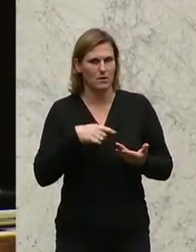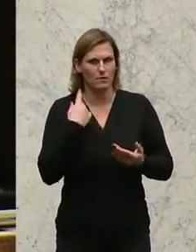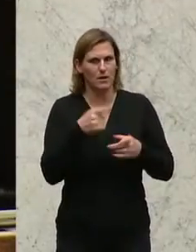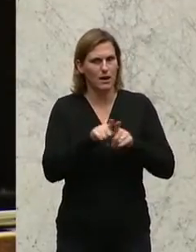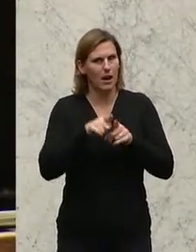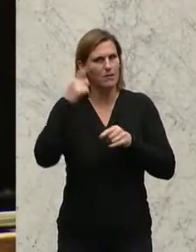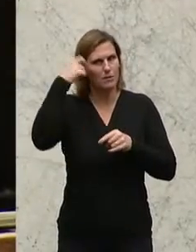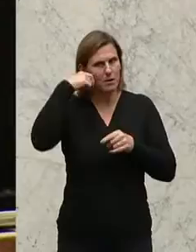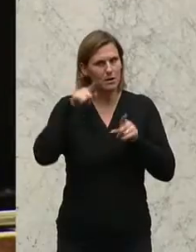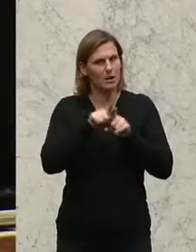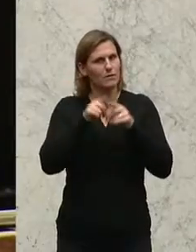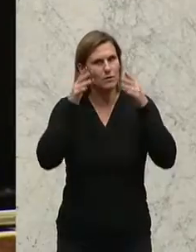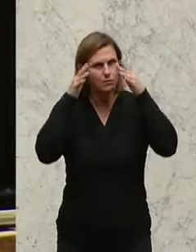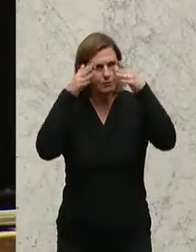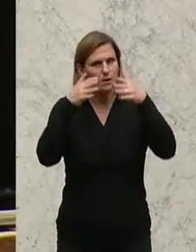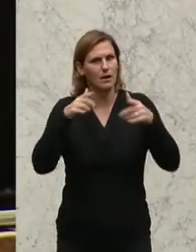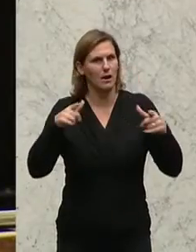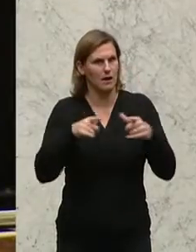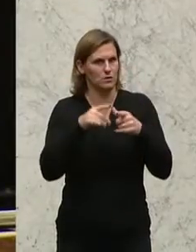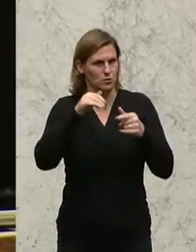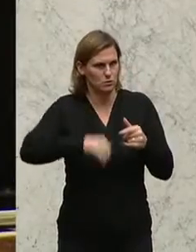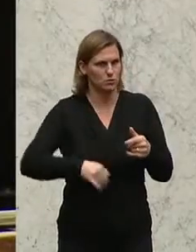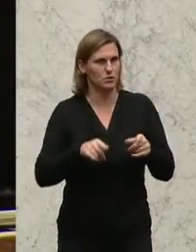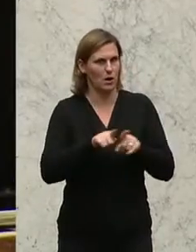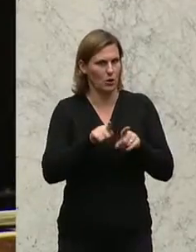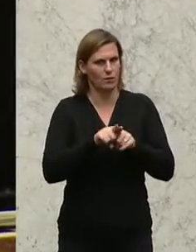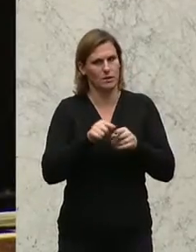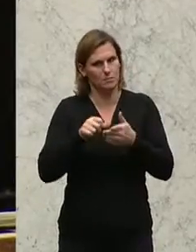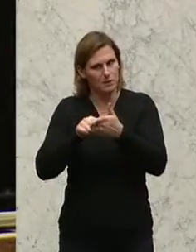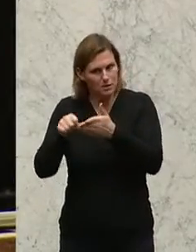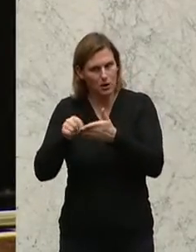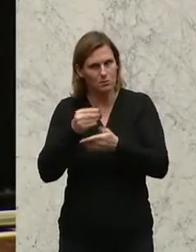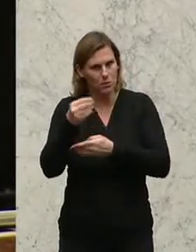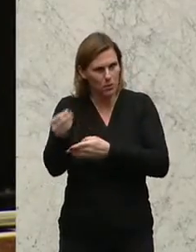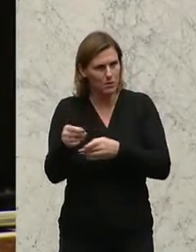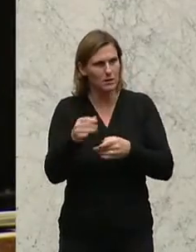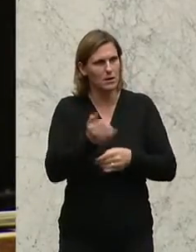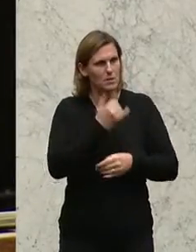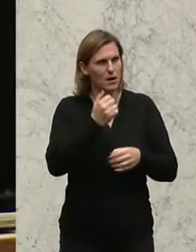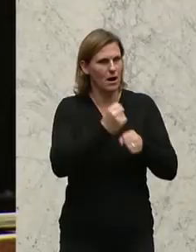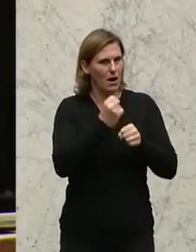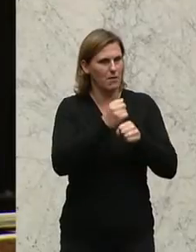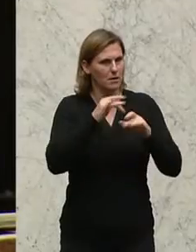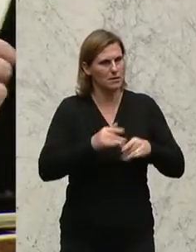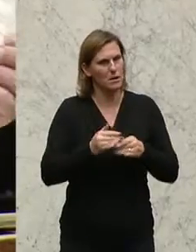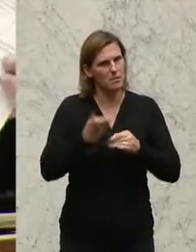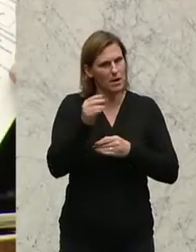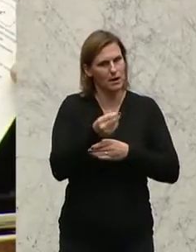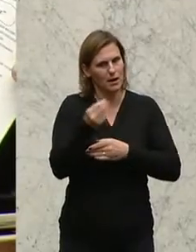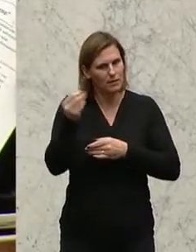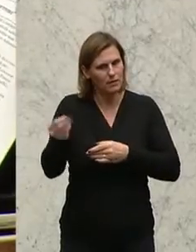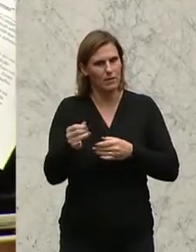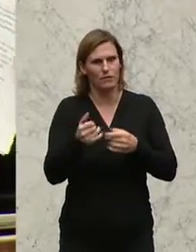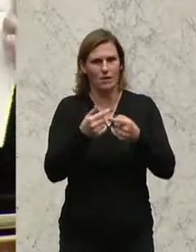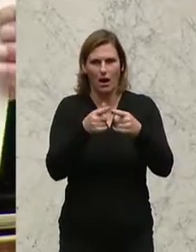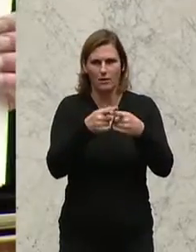der Meinung, dass Leistung sich lohnen muss. Und wir sind auch der Meinung, dass immer, wenn jemand was arbeitet, er mehr Geld zur Verfügung haben muss